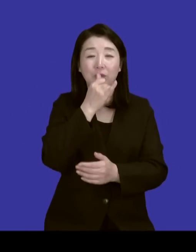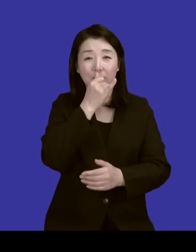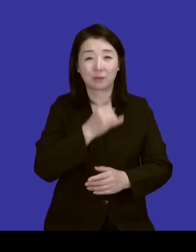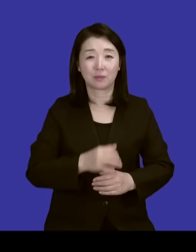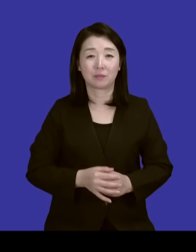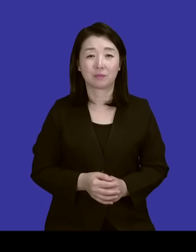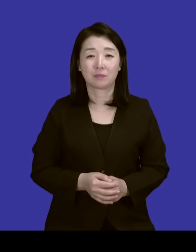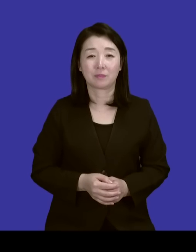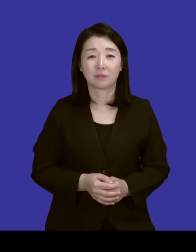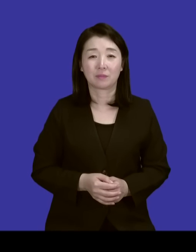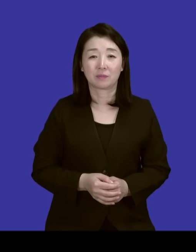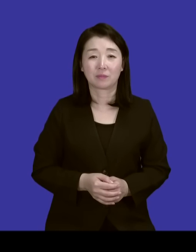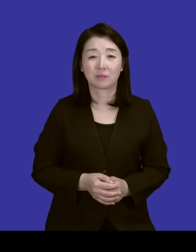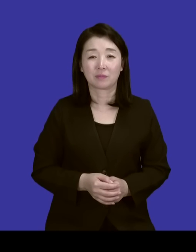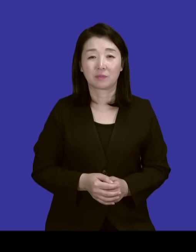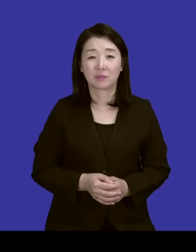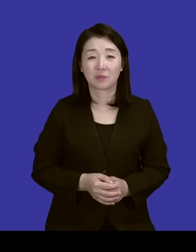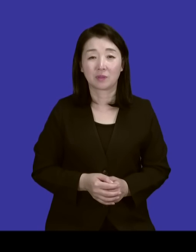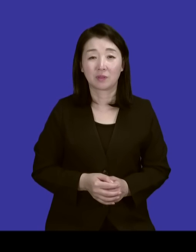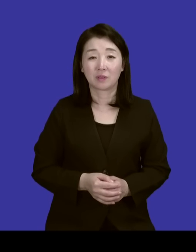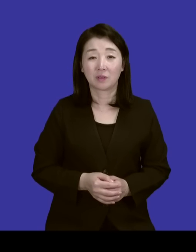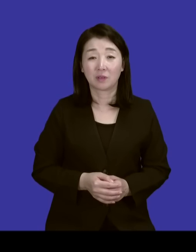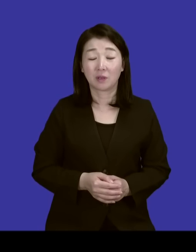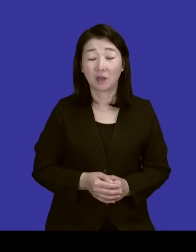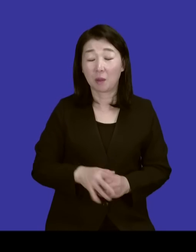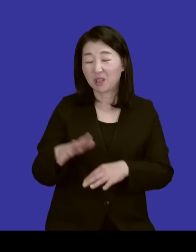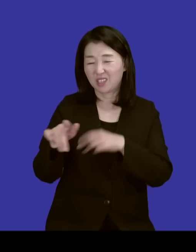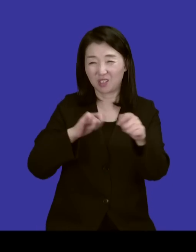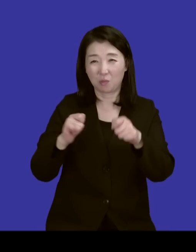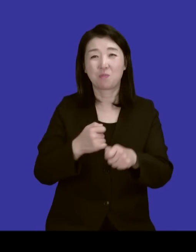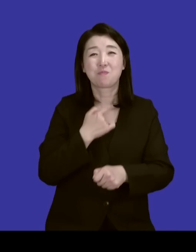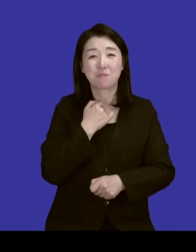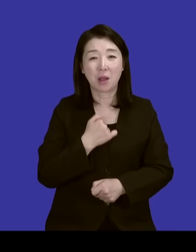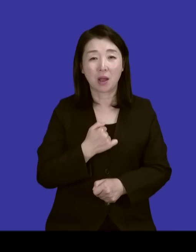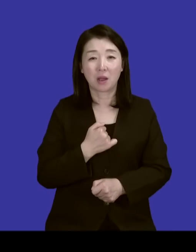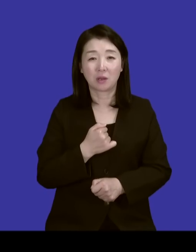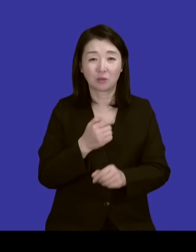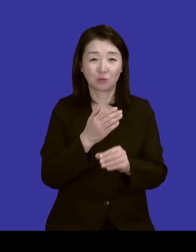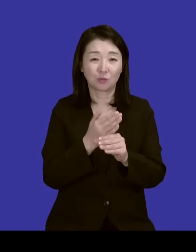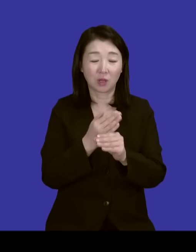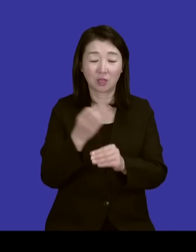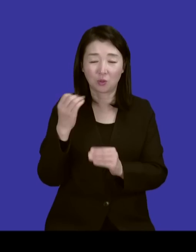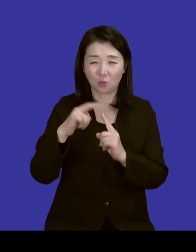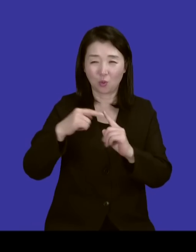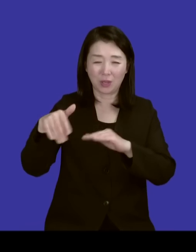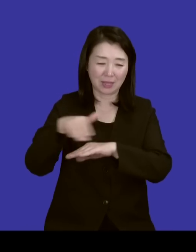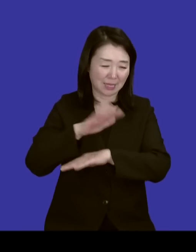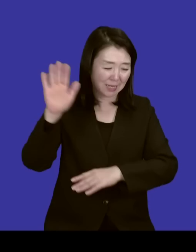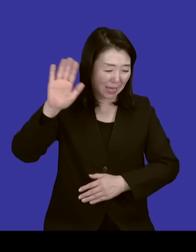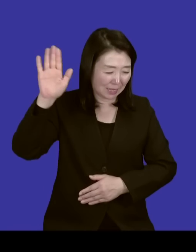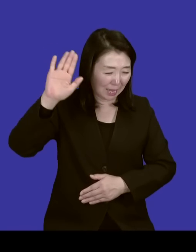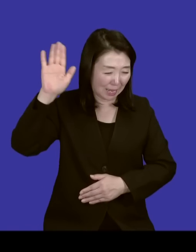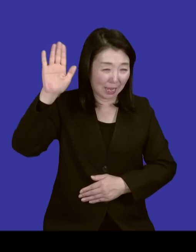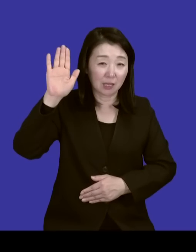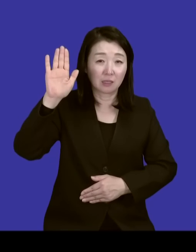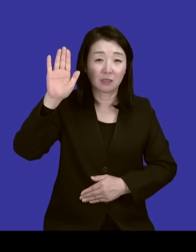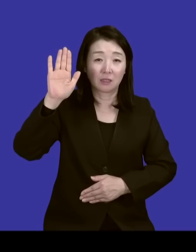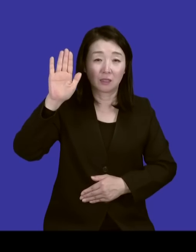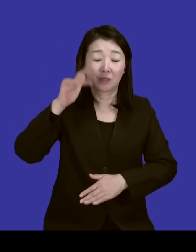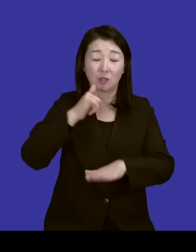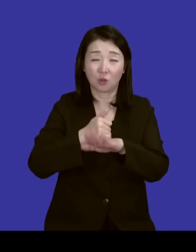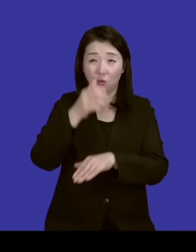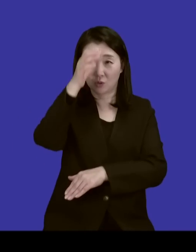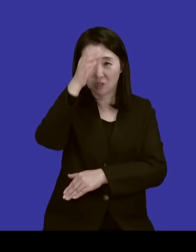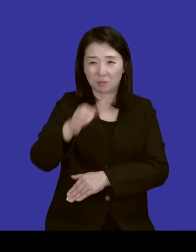가지고 아니 한 번 다 찢어버리고 그랬거든요. 중간에 또 교회 안 다닌다 뭐 이래 가지고 십자가도